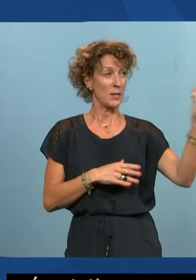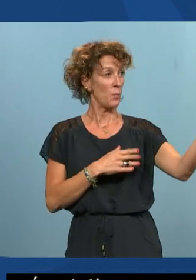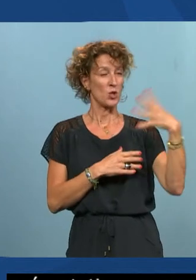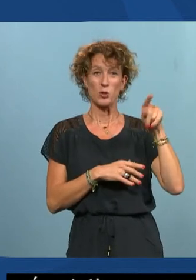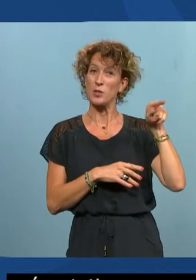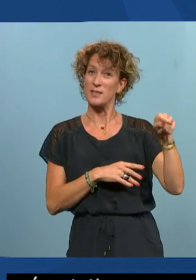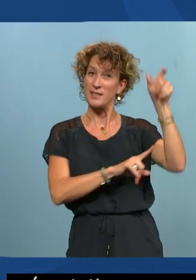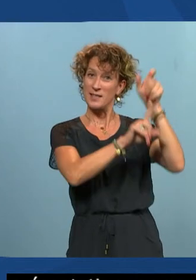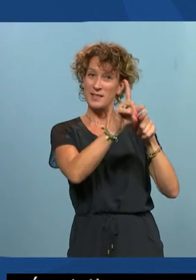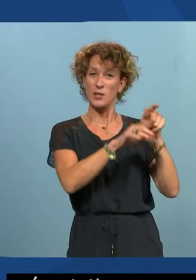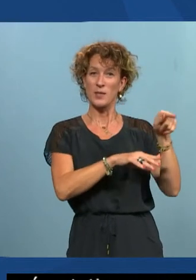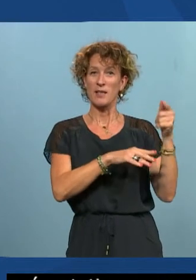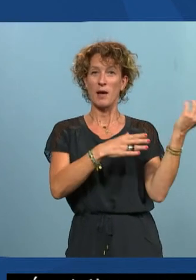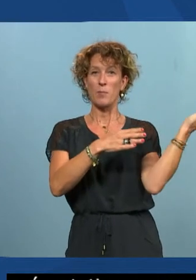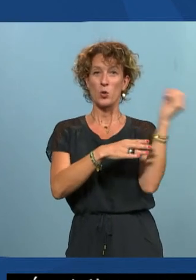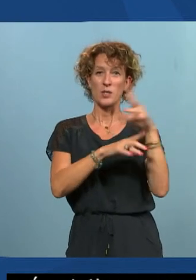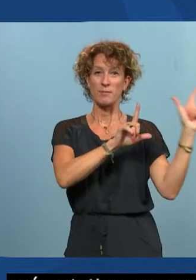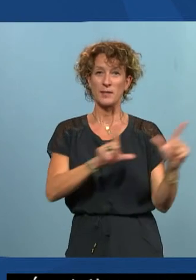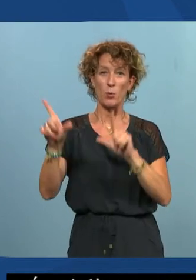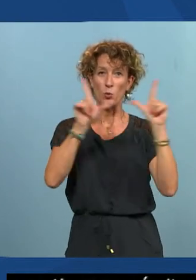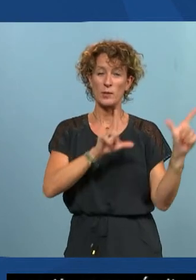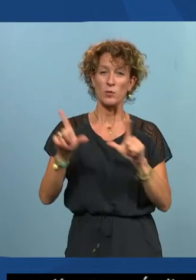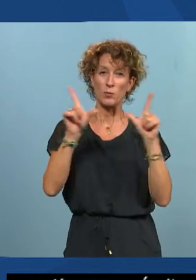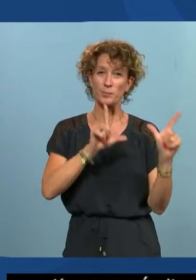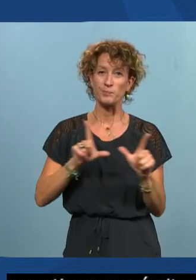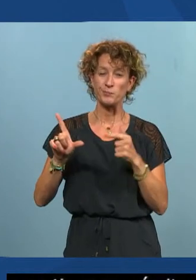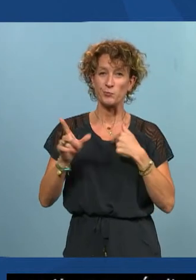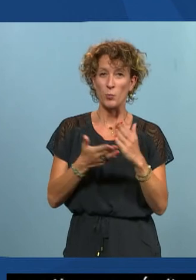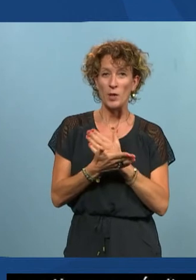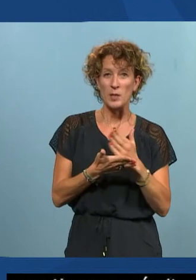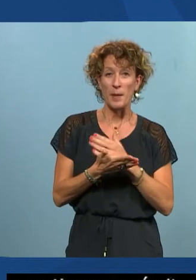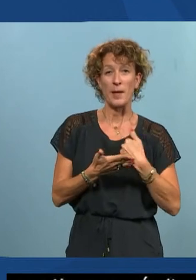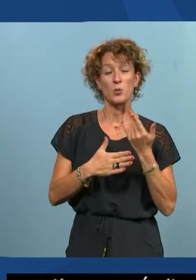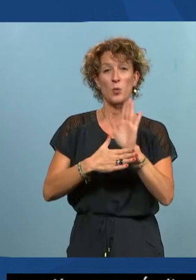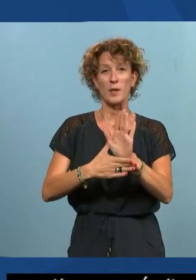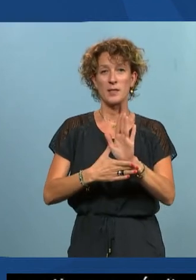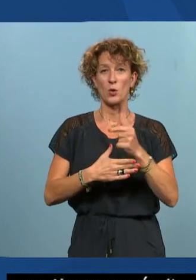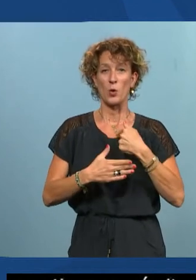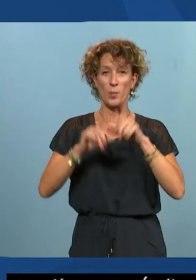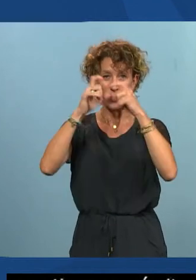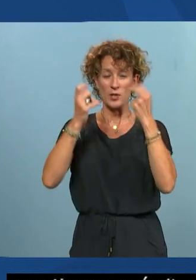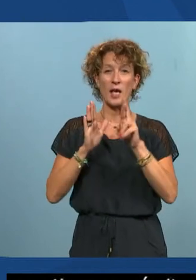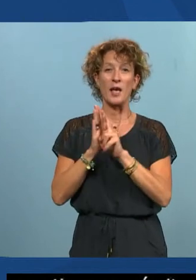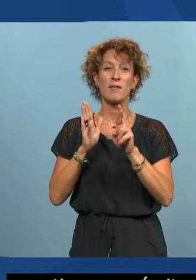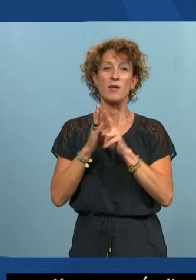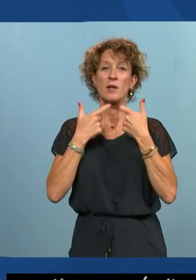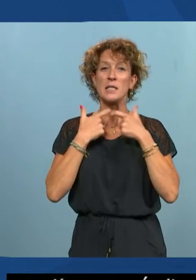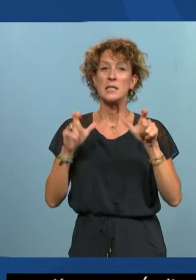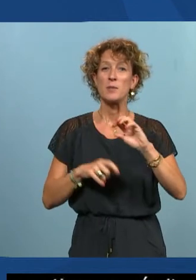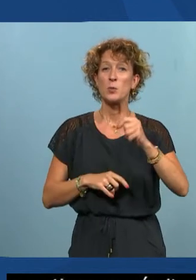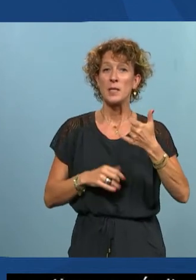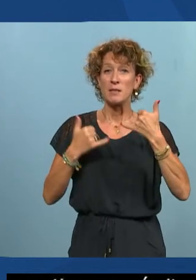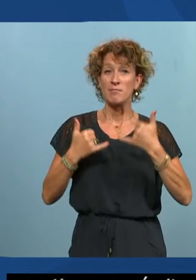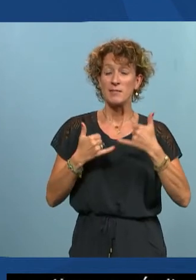projeter les quelques diapos que je vous ai concoctés et la première c'est je me présente donc je suis référent en accessibilité numérique à l